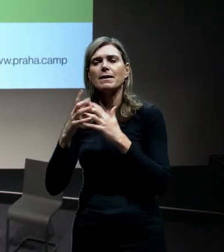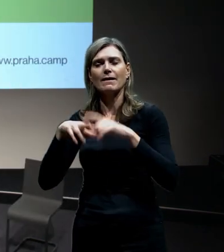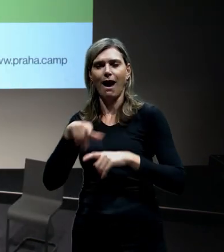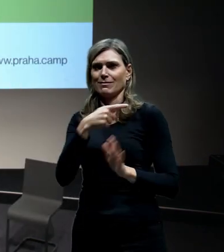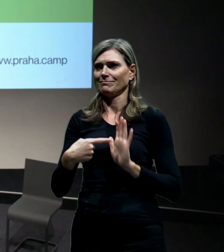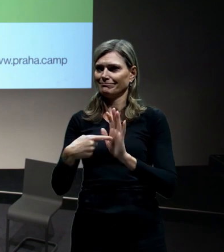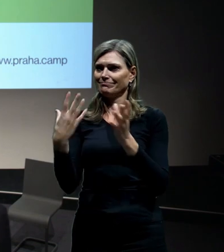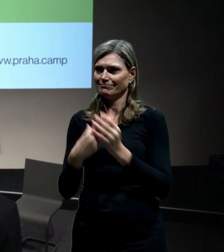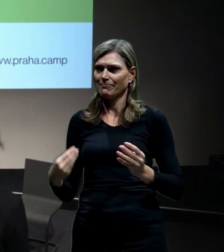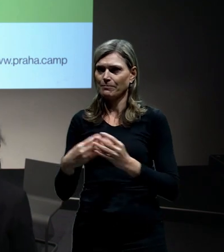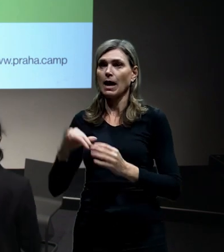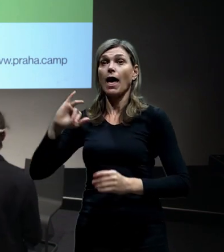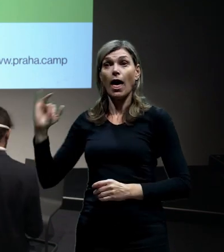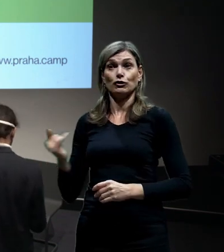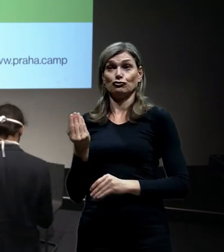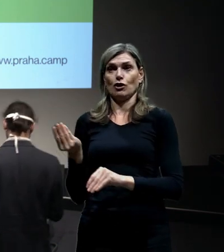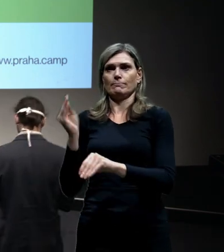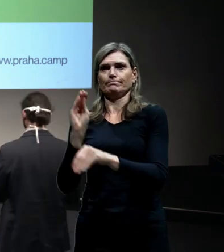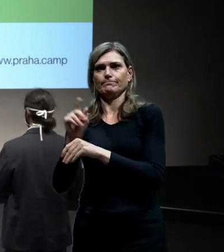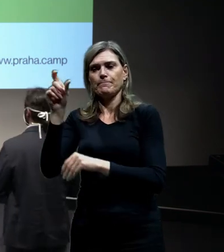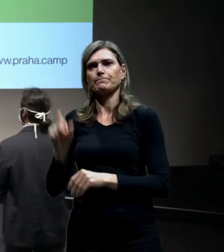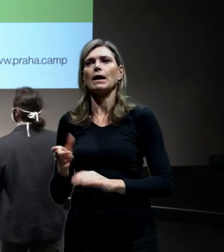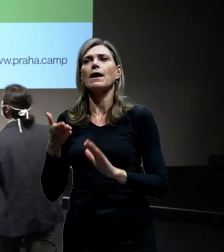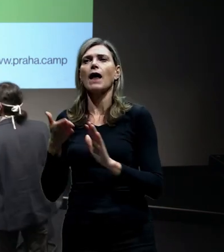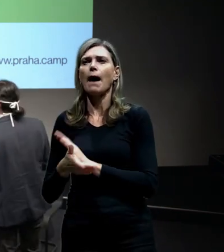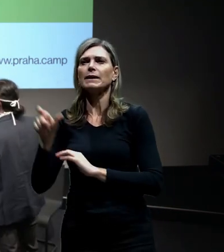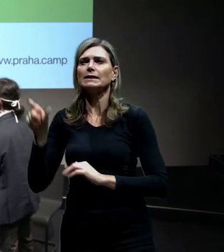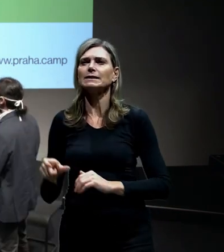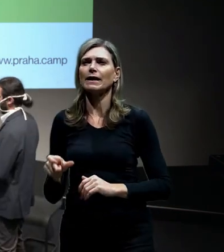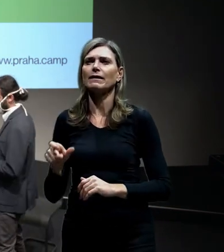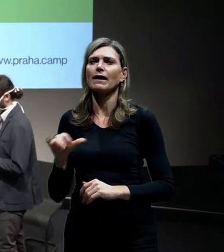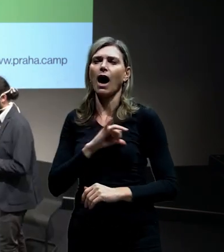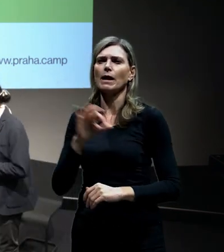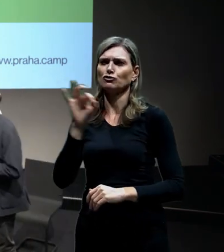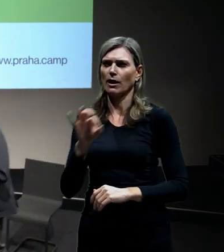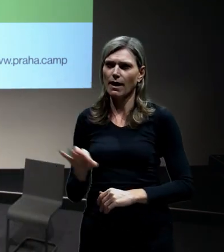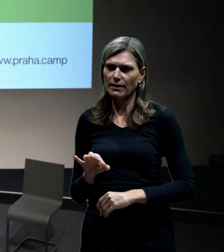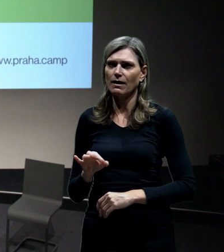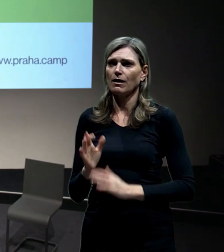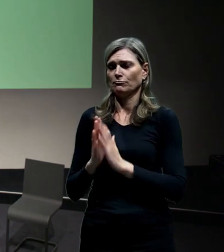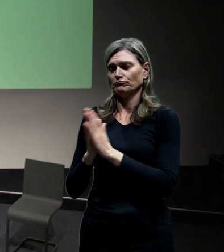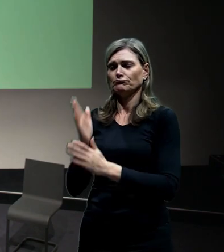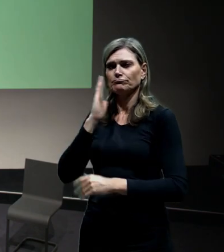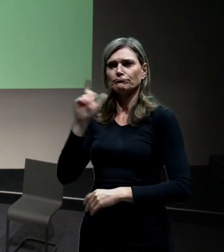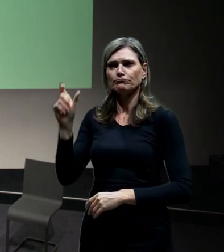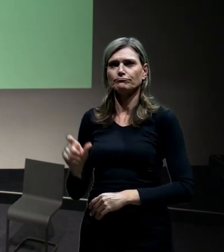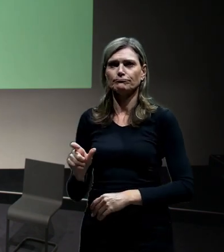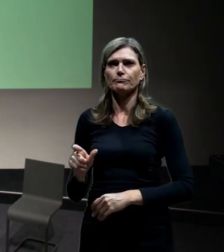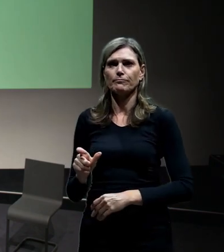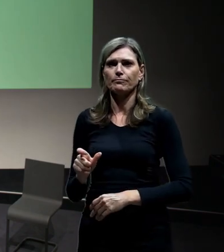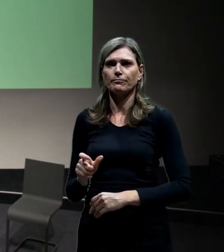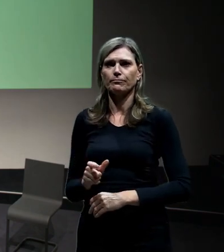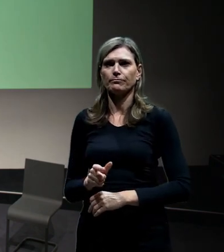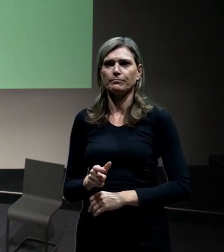Teď ještě doplní prezentaci náměstek Adam Scheiner. Já vás tady poprosím, prezentuje vám podám.